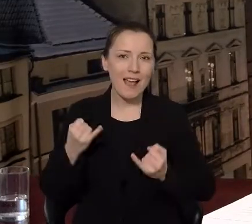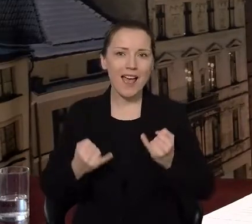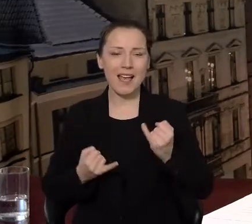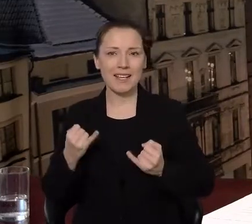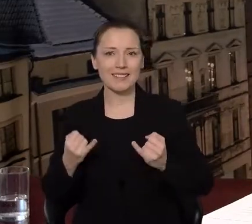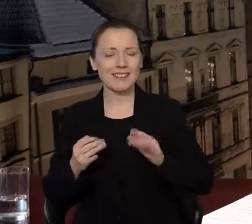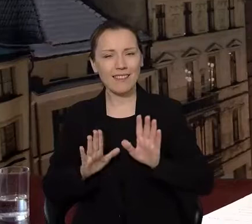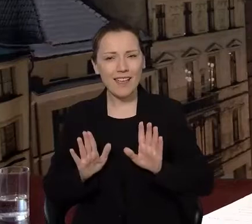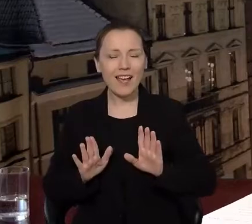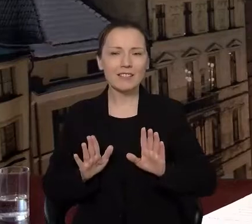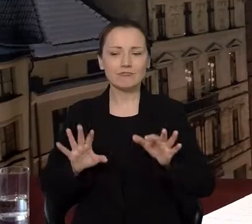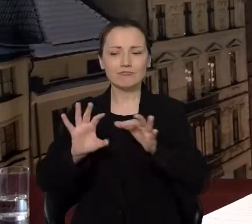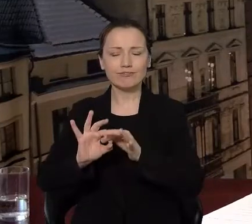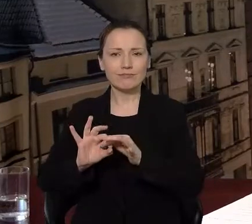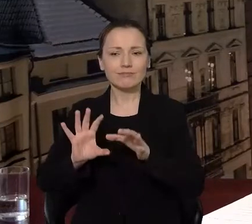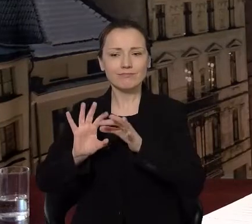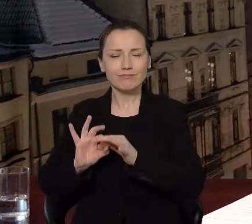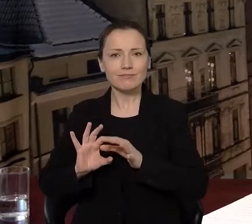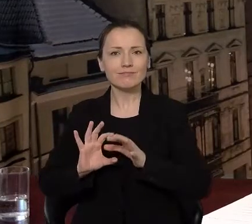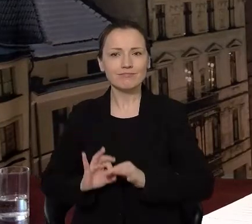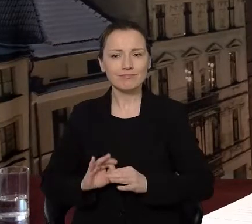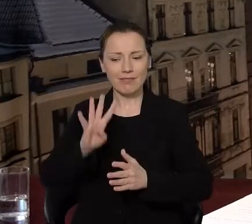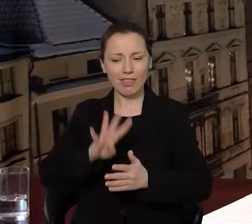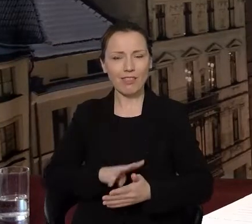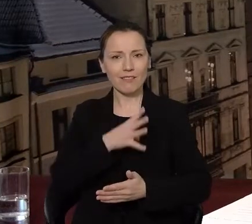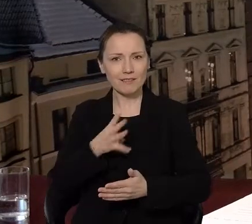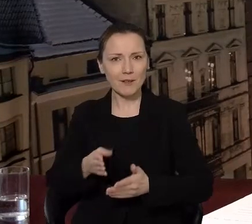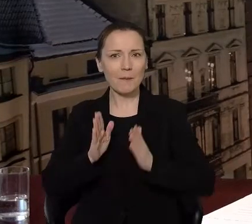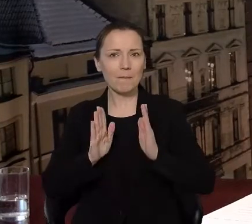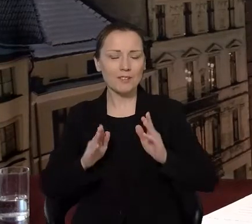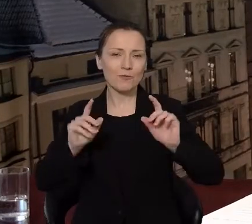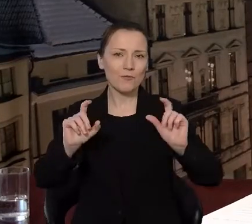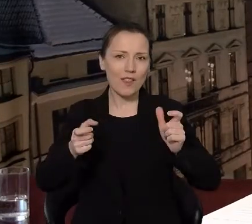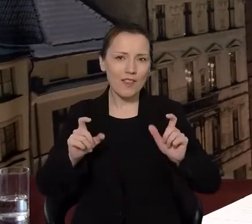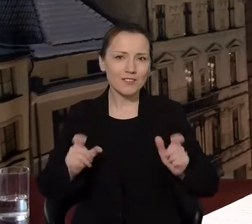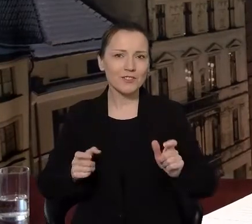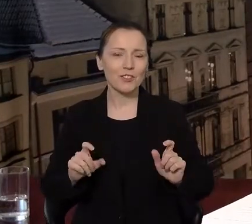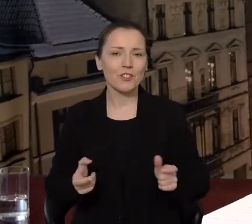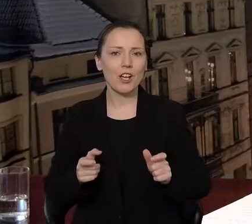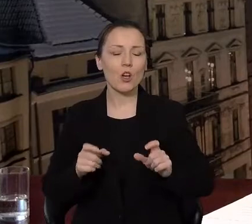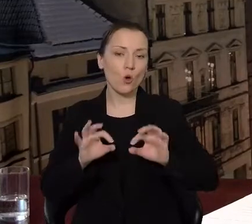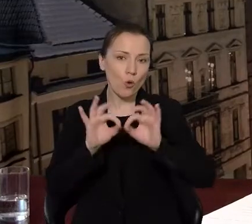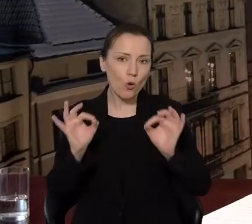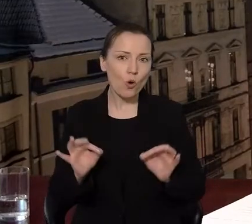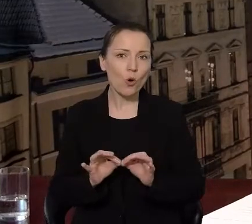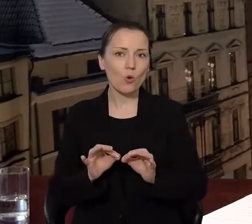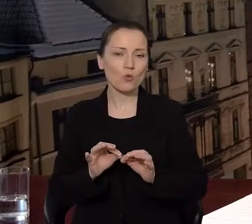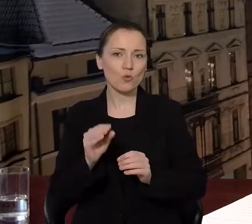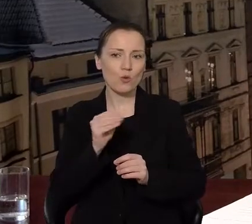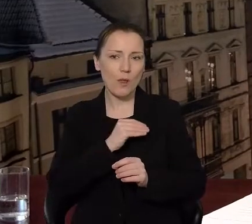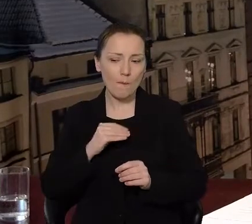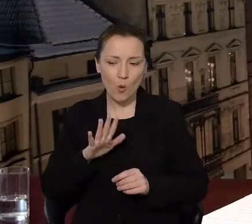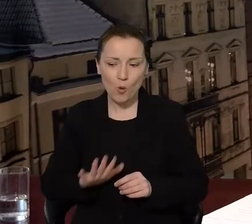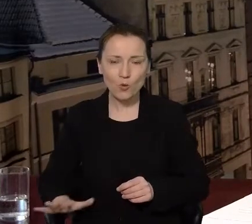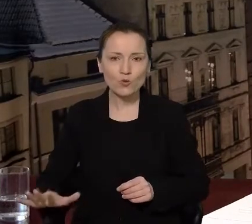wszystko zsynchronizujemy w tych trzech płaszczyznach, a więc wydarzeń o znaczeniu ogólnopolskim, regionalnym i